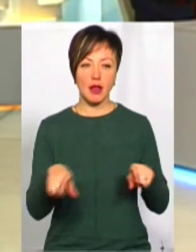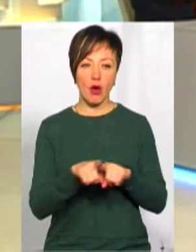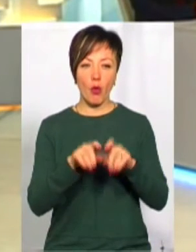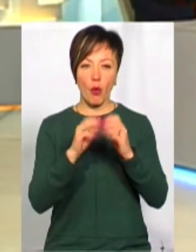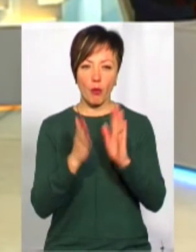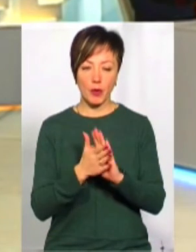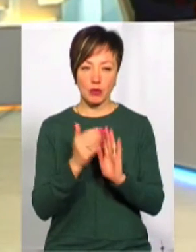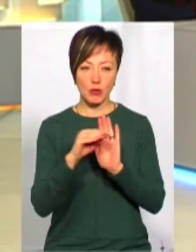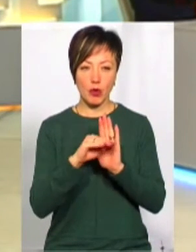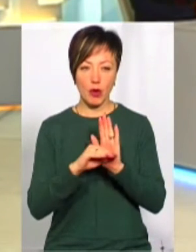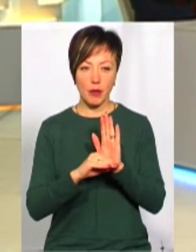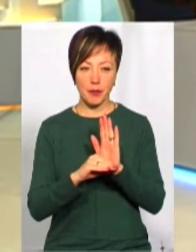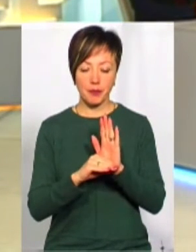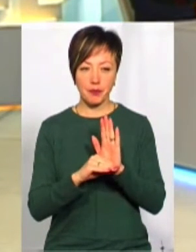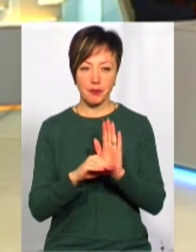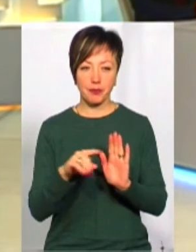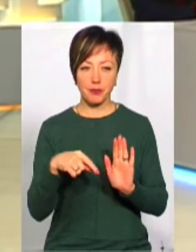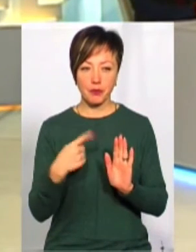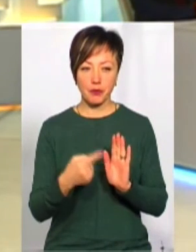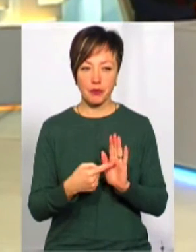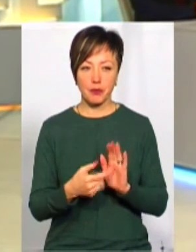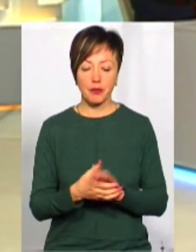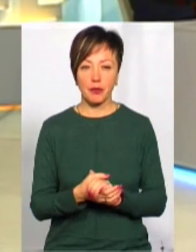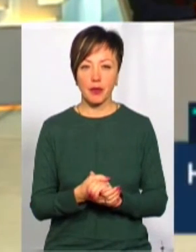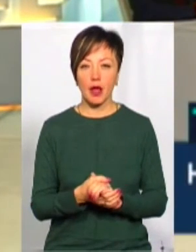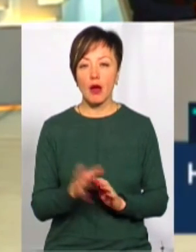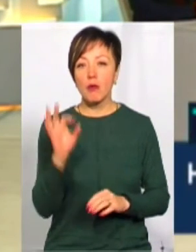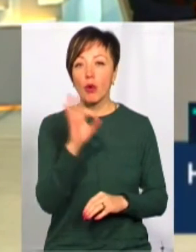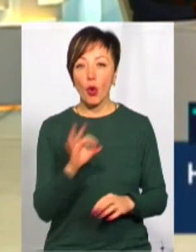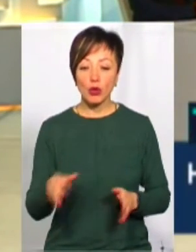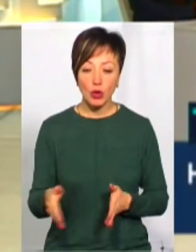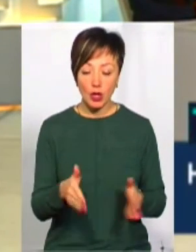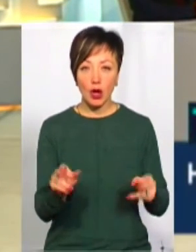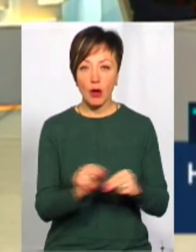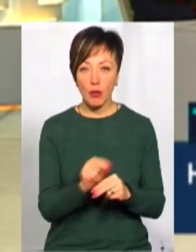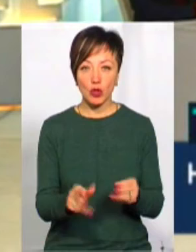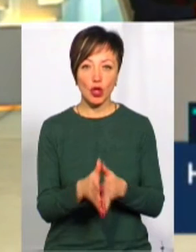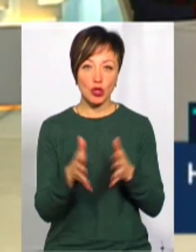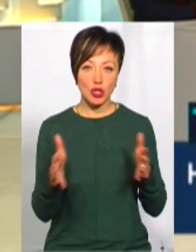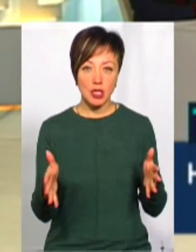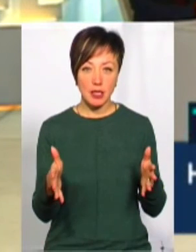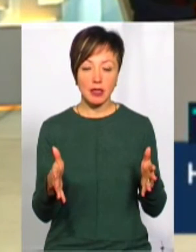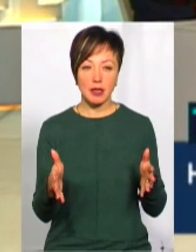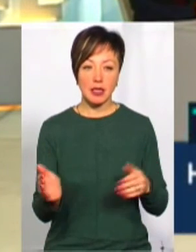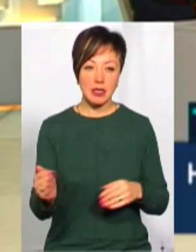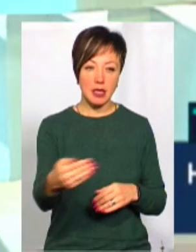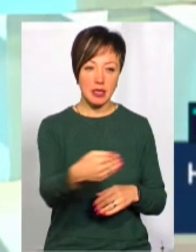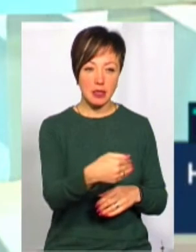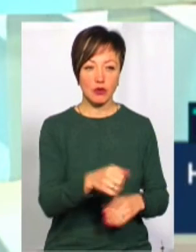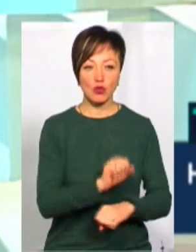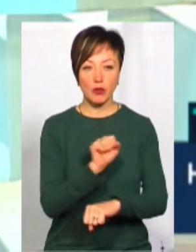вже комплексна програма? Що стосується доріг, ремонту, розширення, тобто, заїзних кишень,